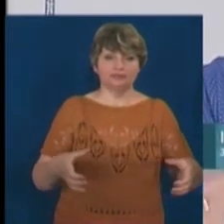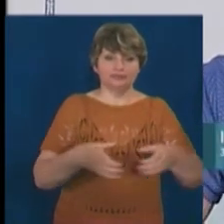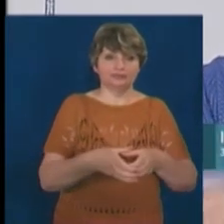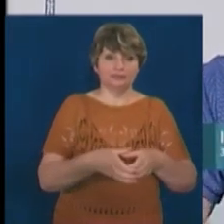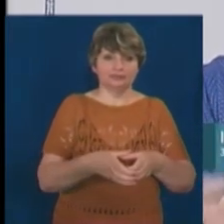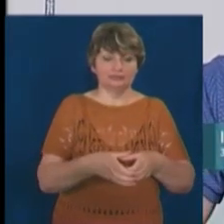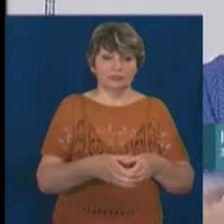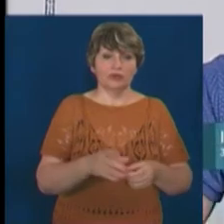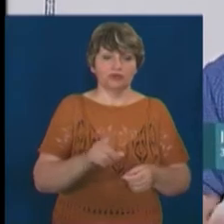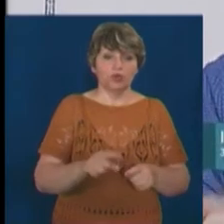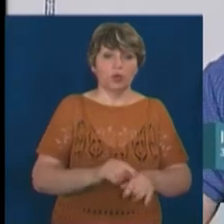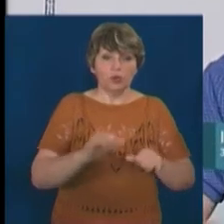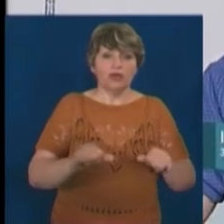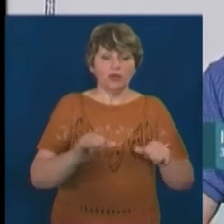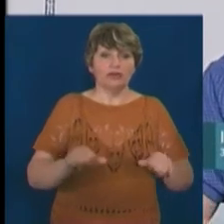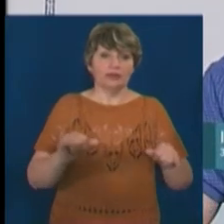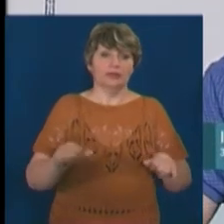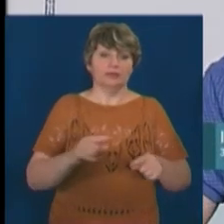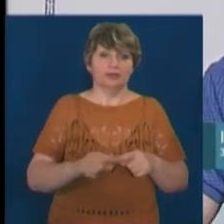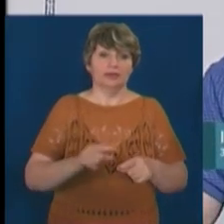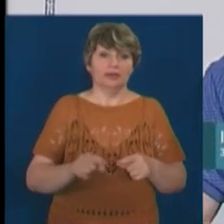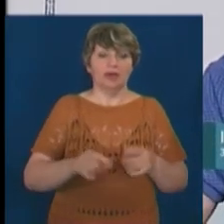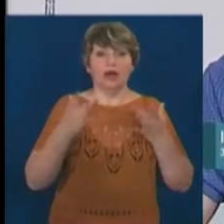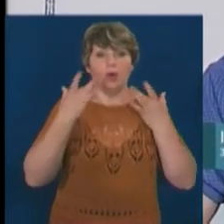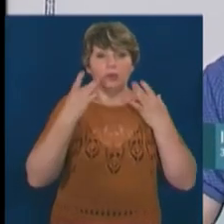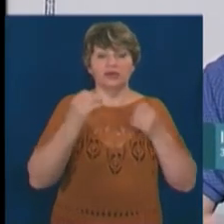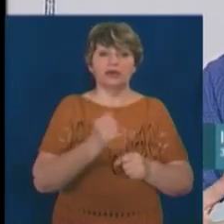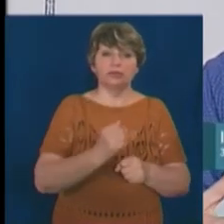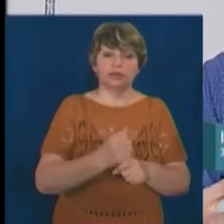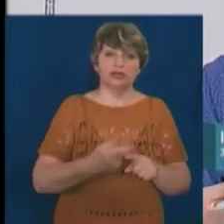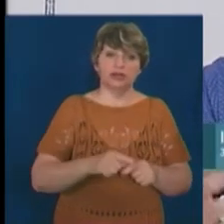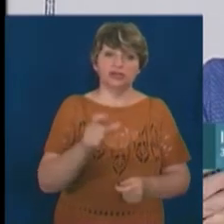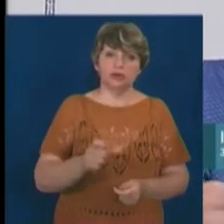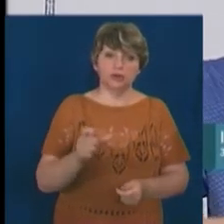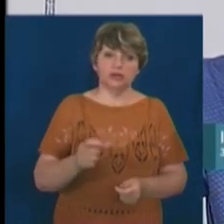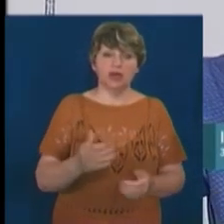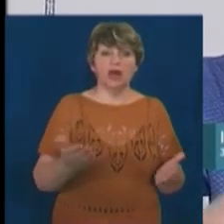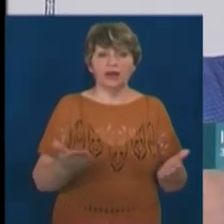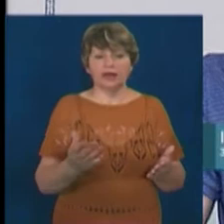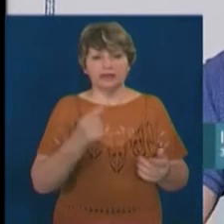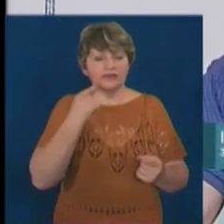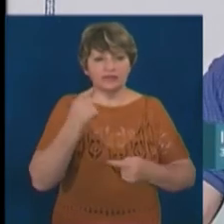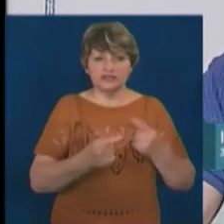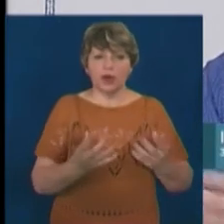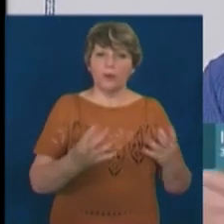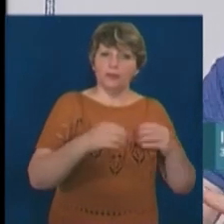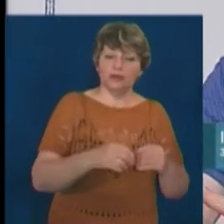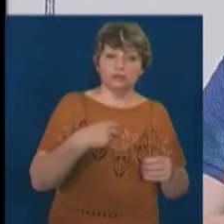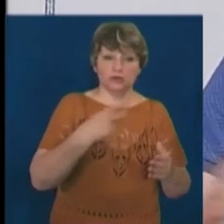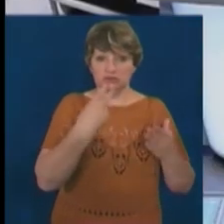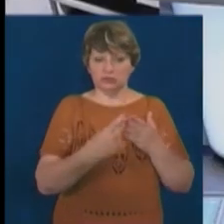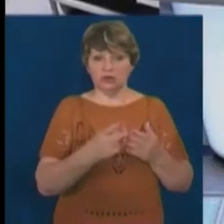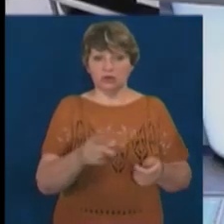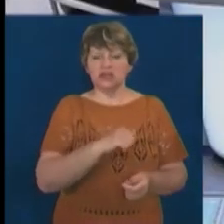прискорюється, прискорюється, прискорюється і полегшується робота цих людей. Постійно якісь об'єднання. Вже дивимося, вони